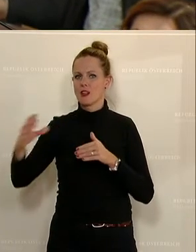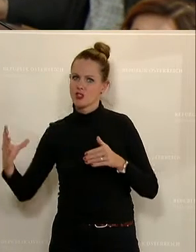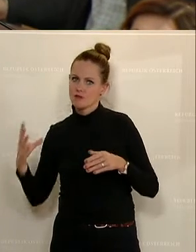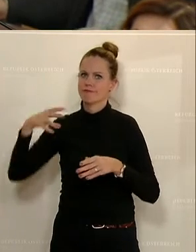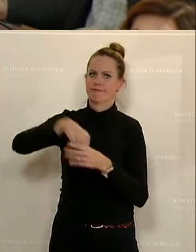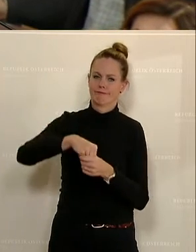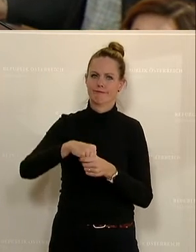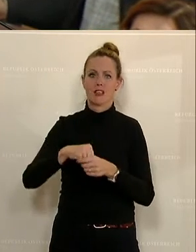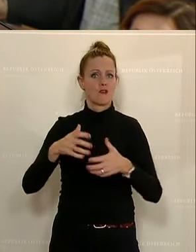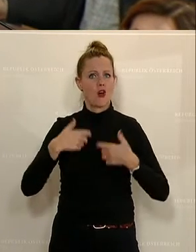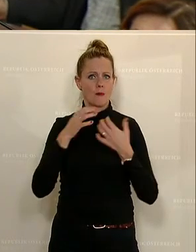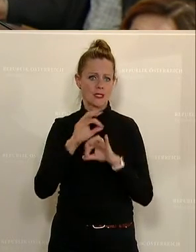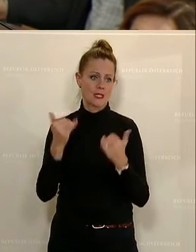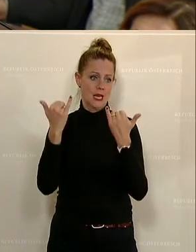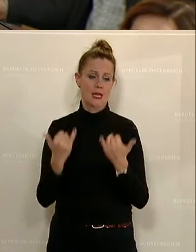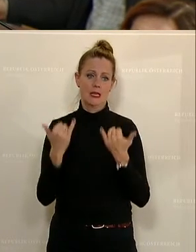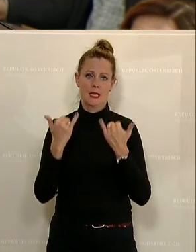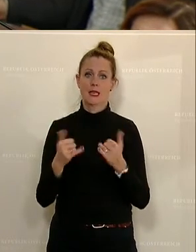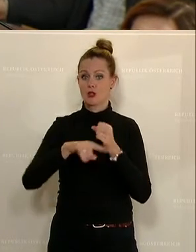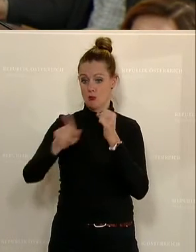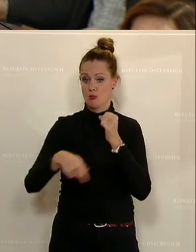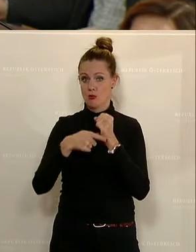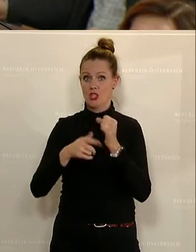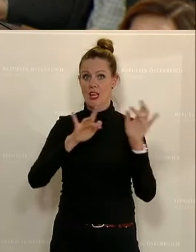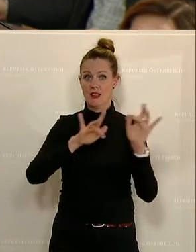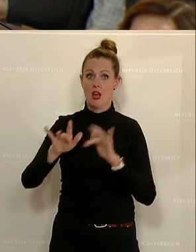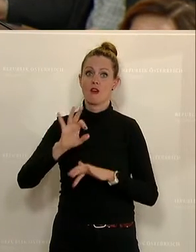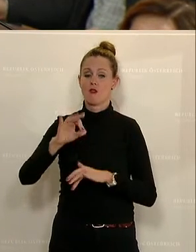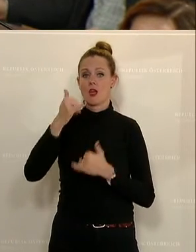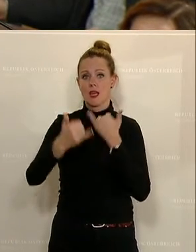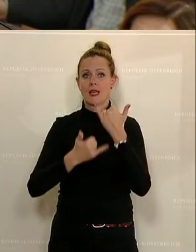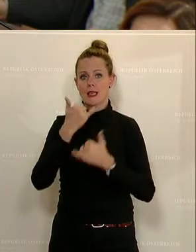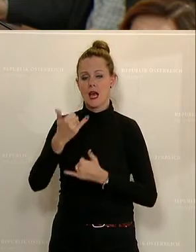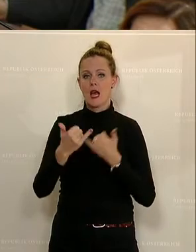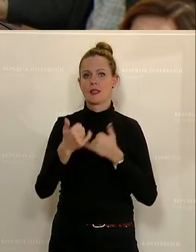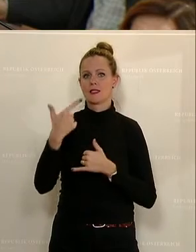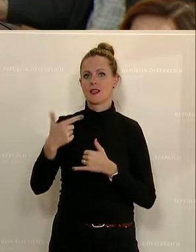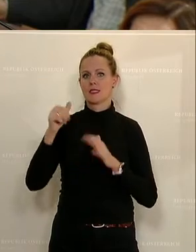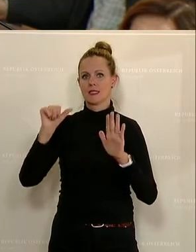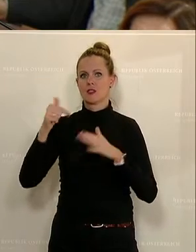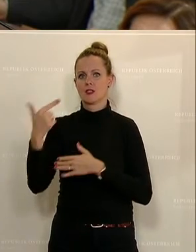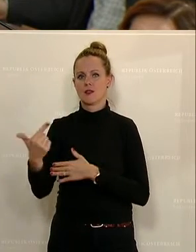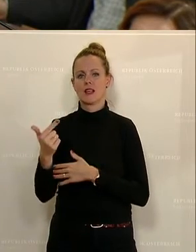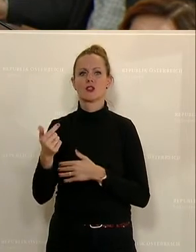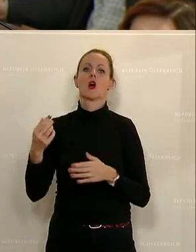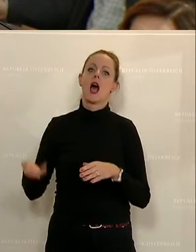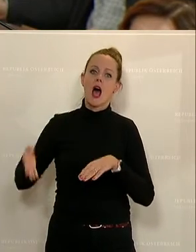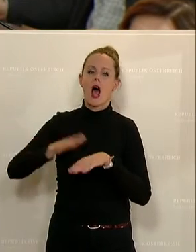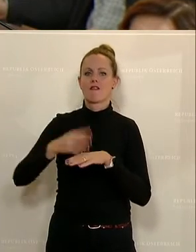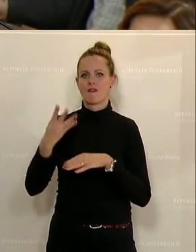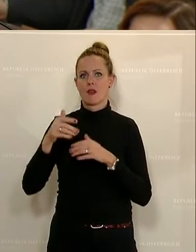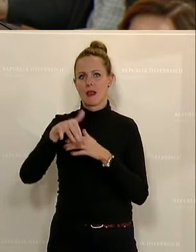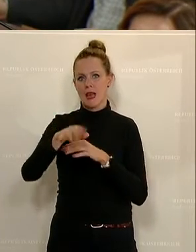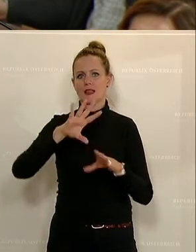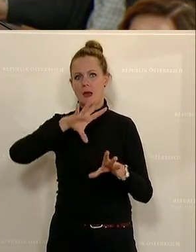dass wir mit dem nun vorliegenden Budget für das Jahr 2026 weitere 400 Millionen vorsehen. Dadurch